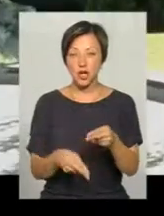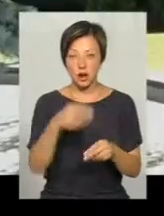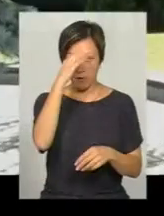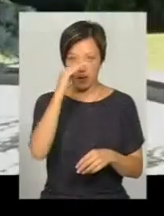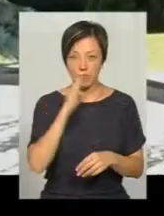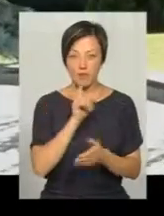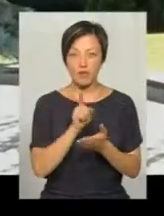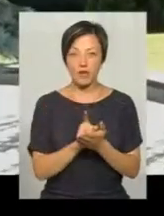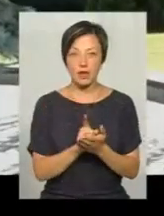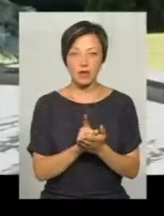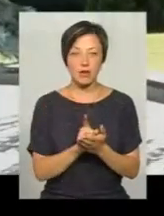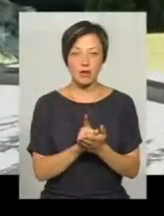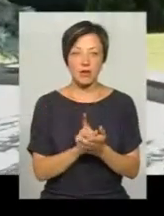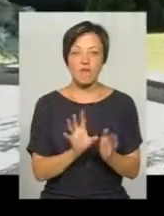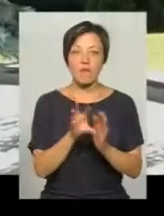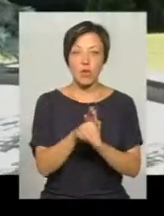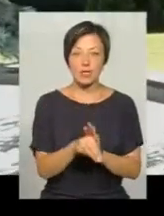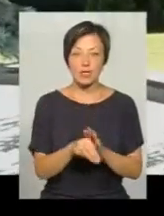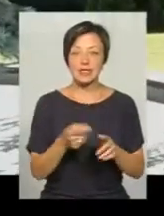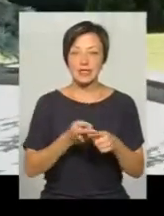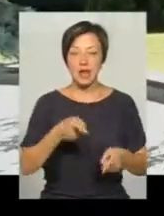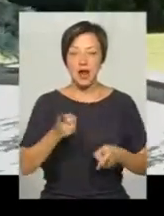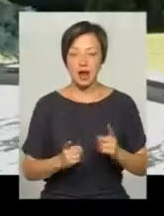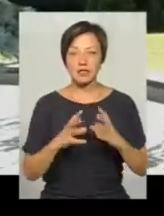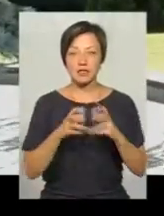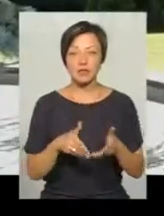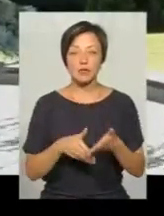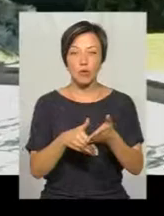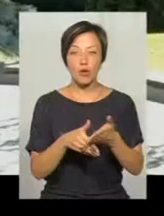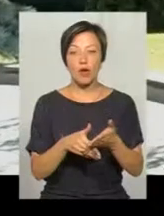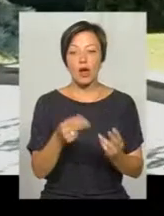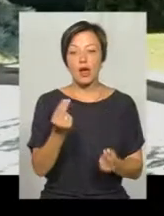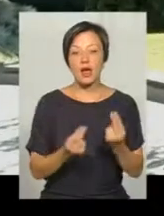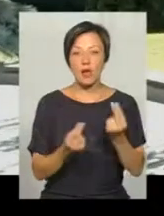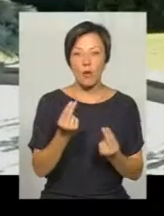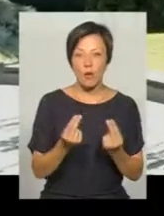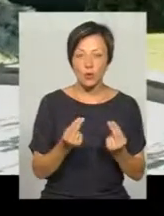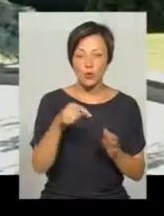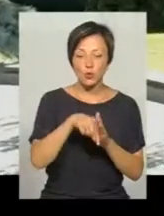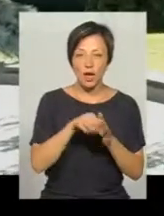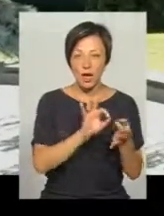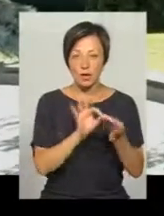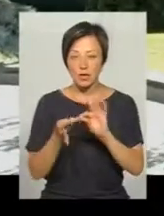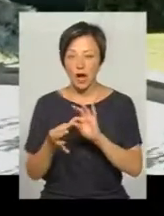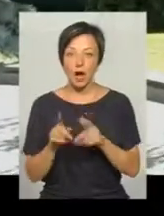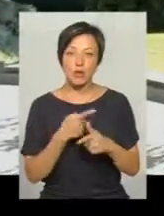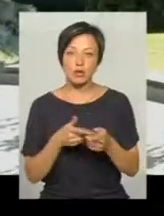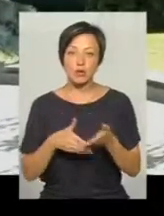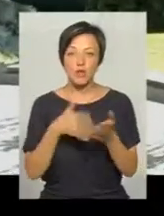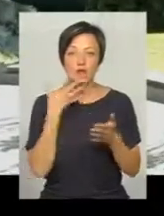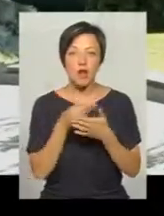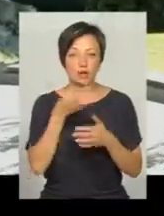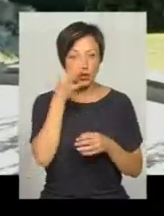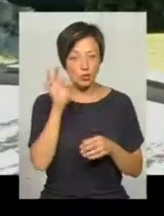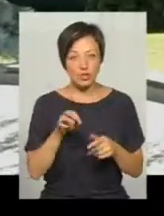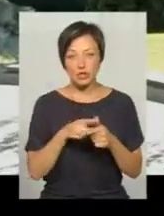вводити дитину в цей світ, реальний світ. Тобто за допомогою сюжетно-рульових ігор, за допомогою свого власного